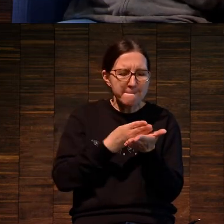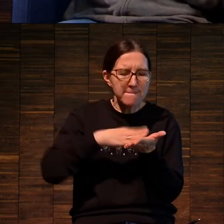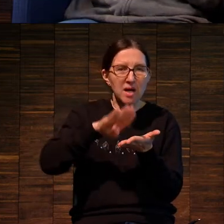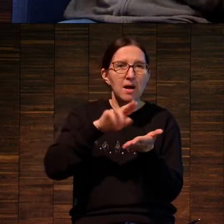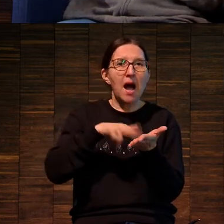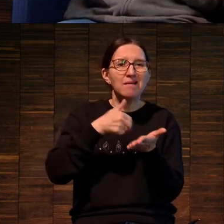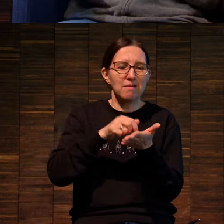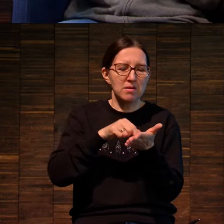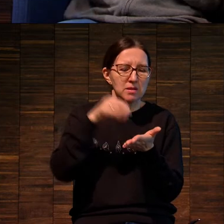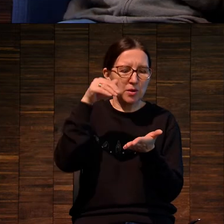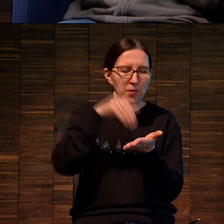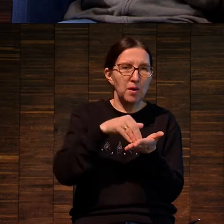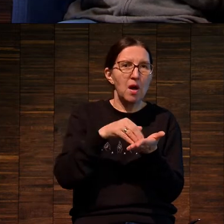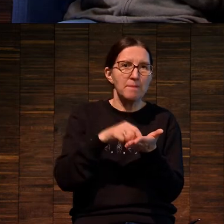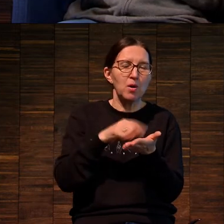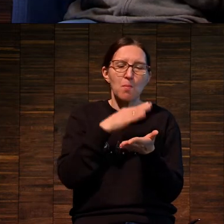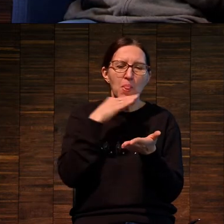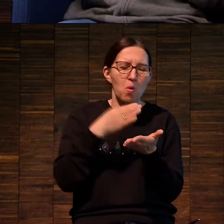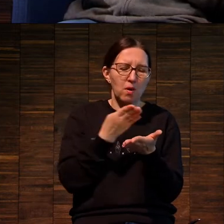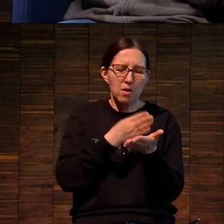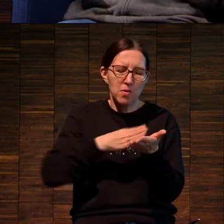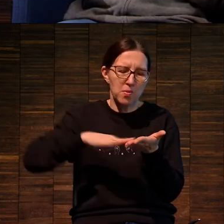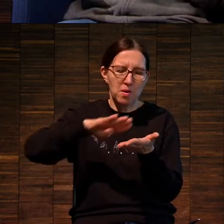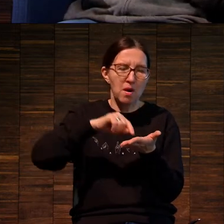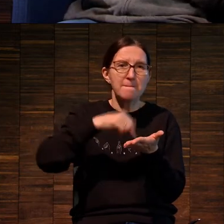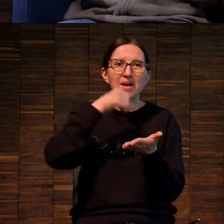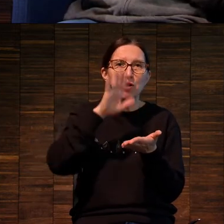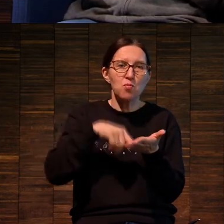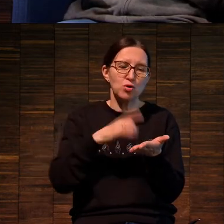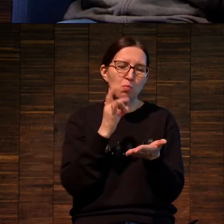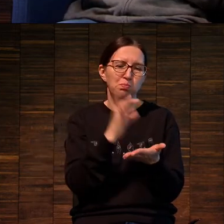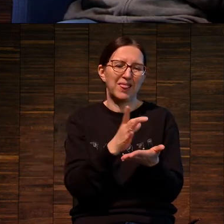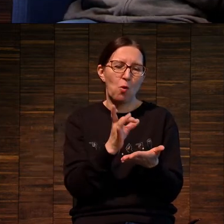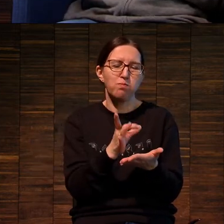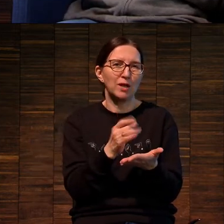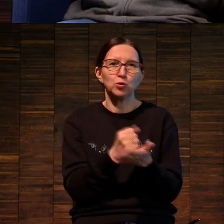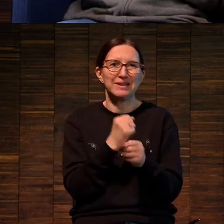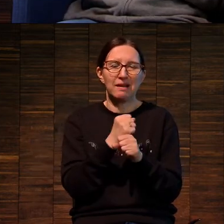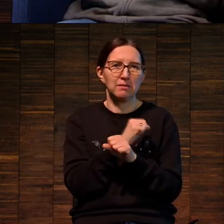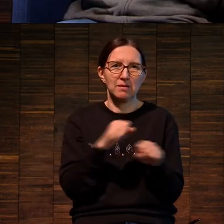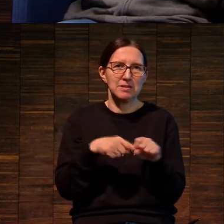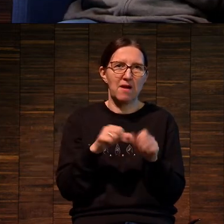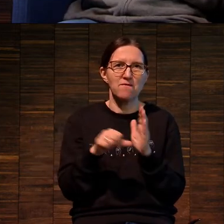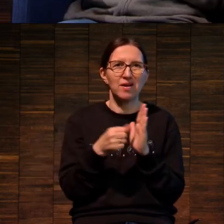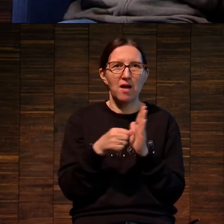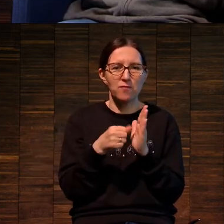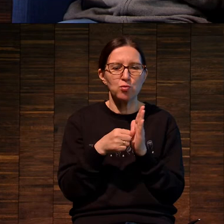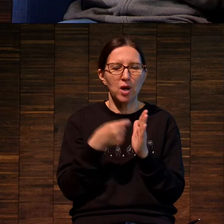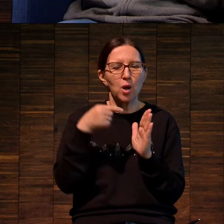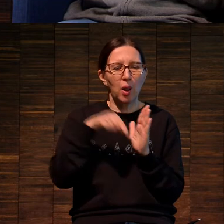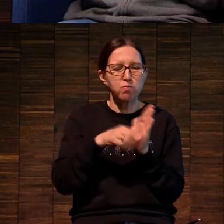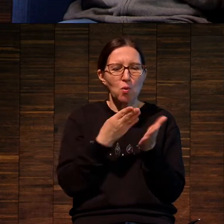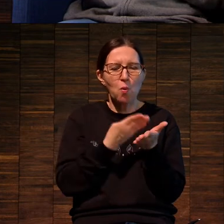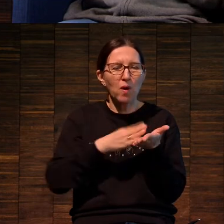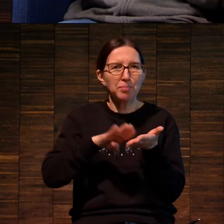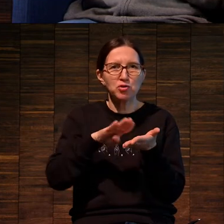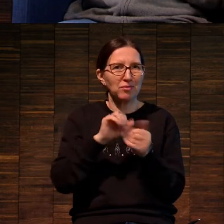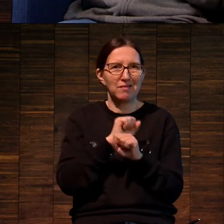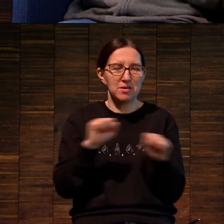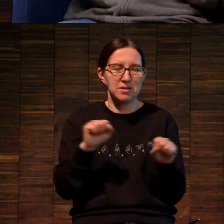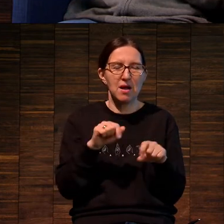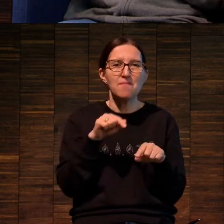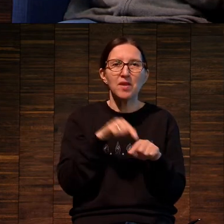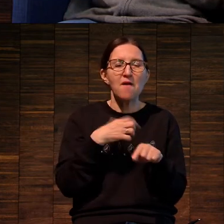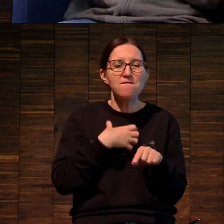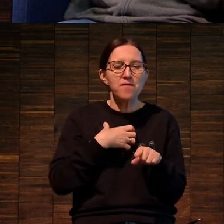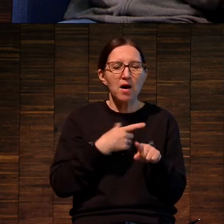краска, ну, большое по площади, да, то есть мы не можем работать с большим пятном в гравюре, в глубокой печати. То